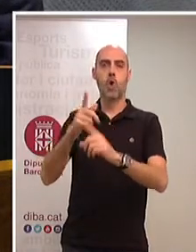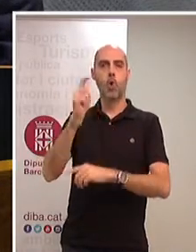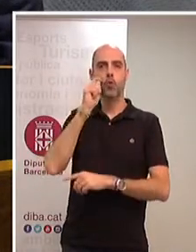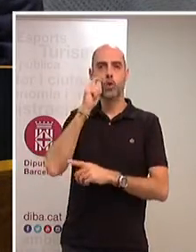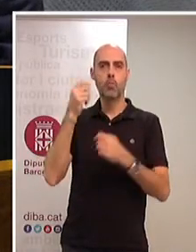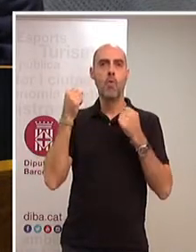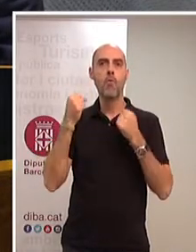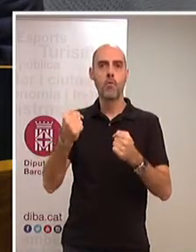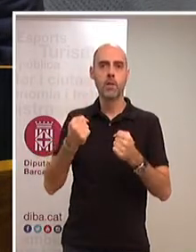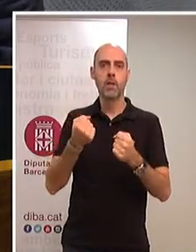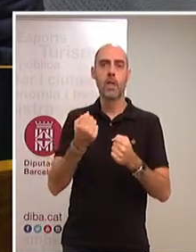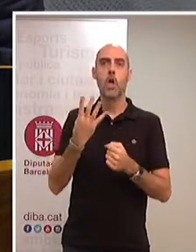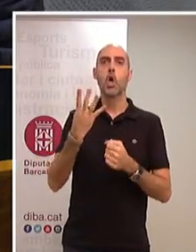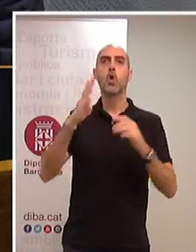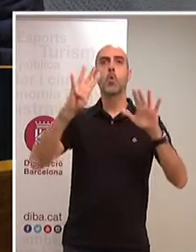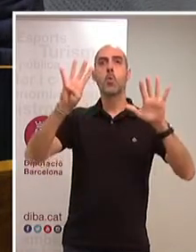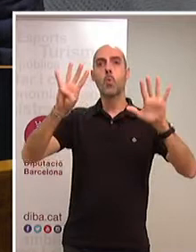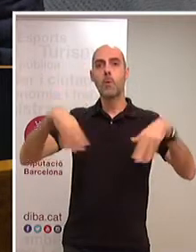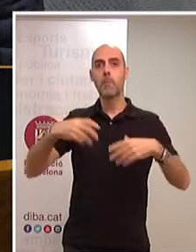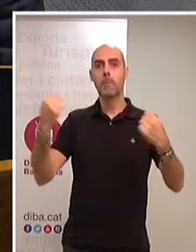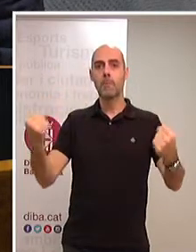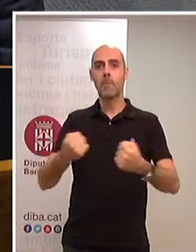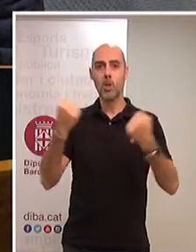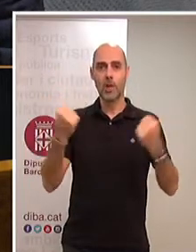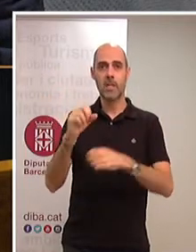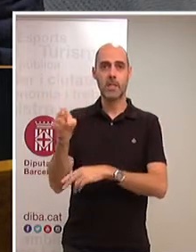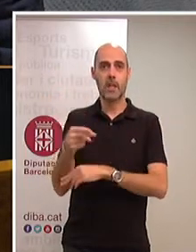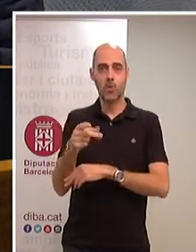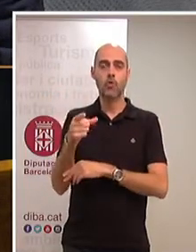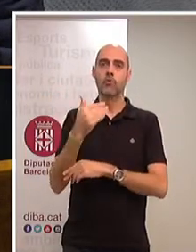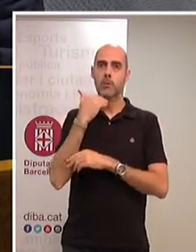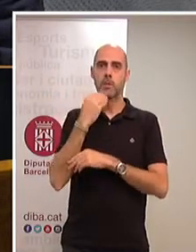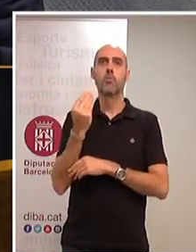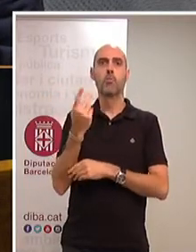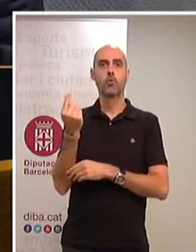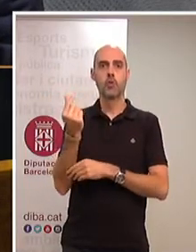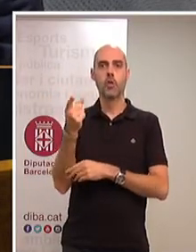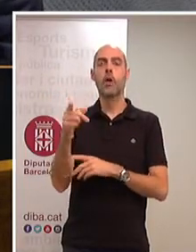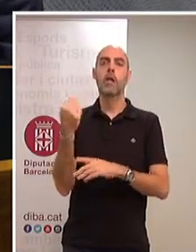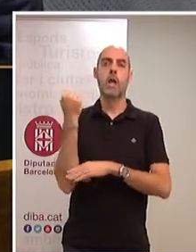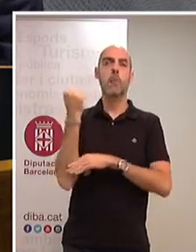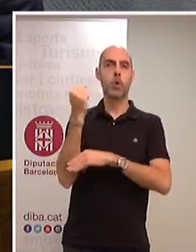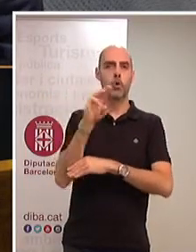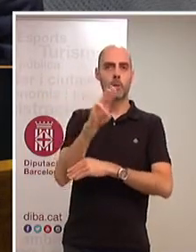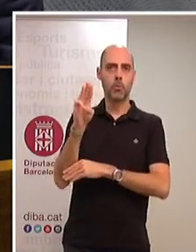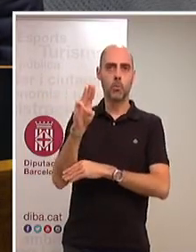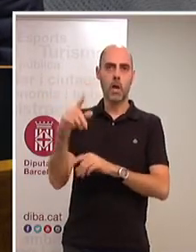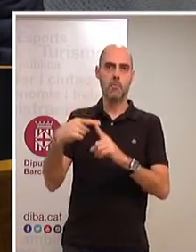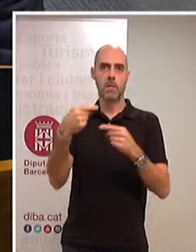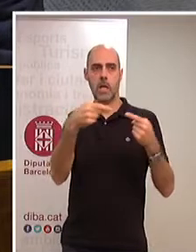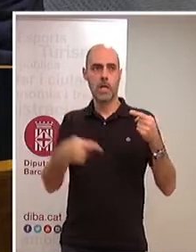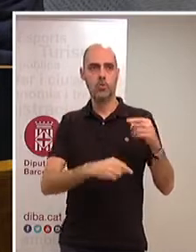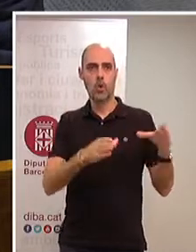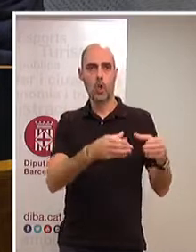millóns de euros, lo que supone un 5,7% del PIB. Sepa que contará con el apoyo del Partido Popular y espero que també del resto de les formacions